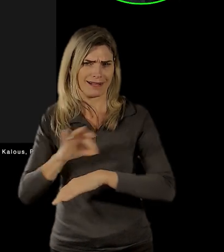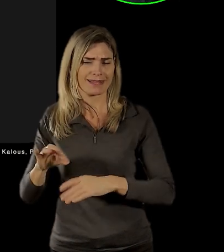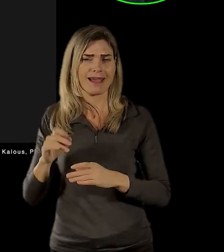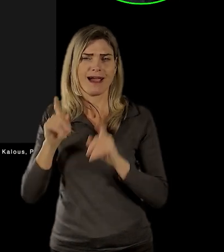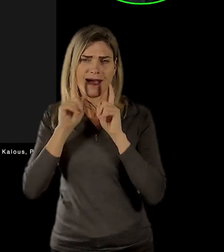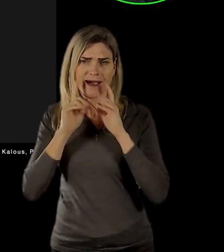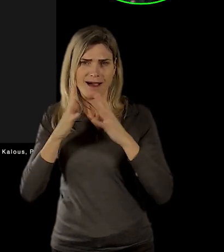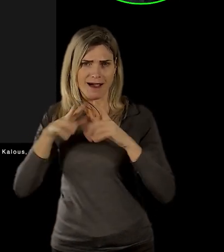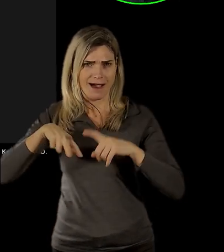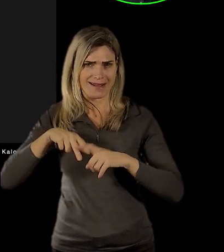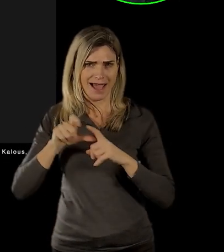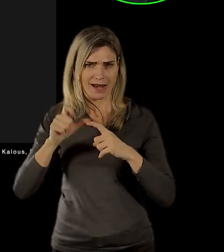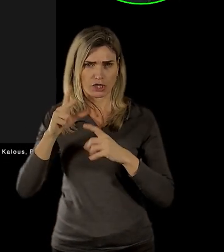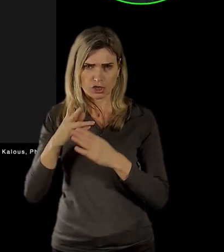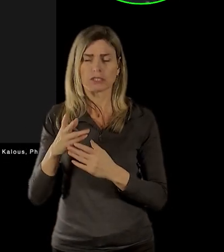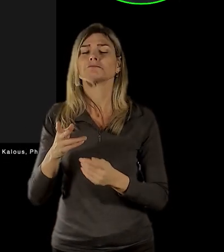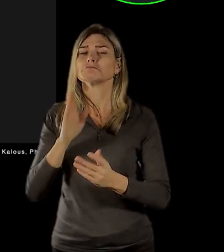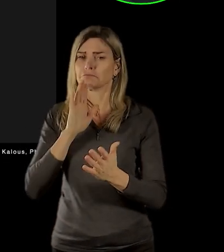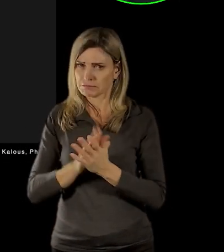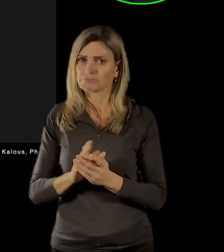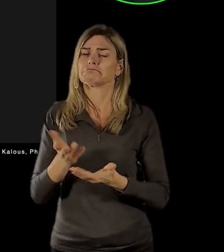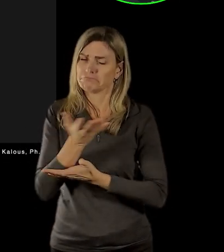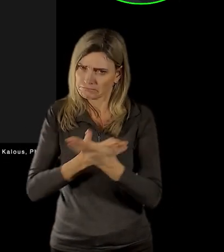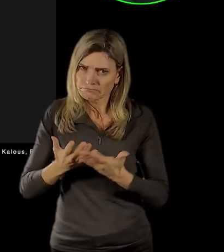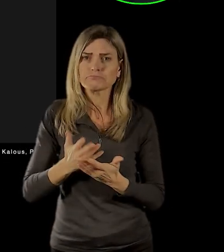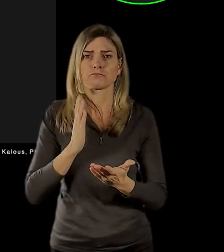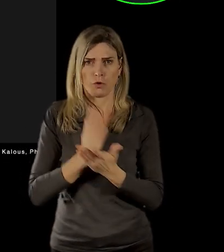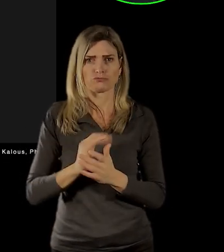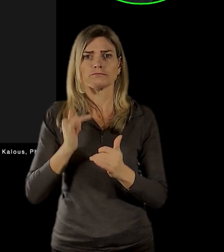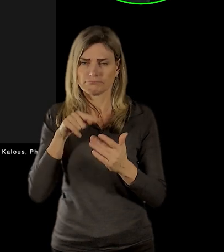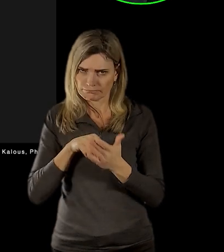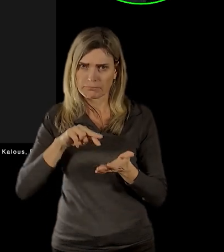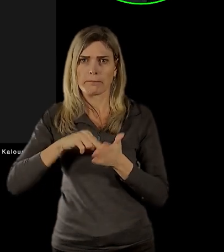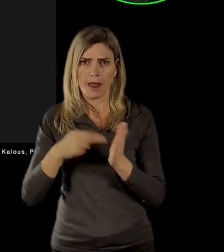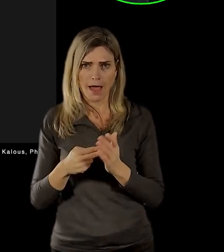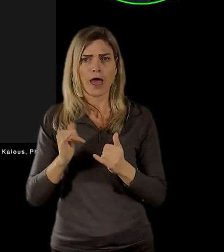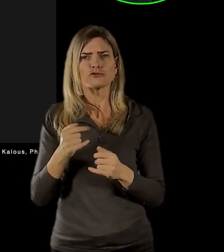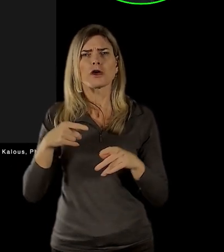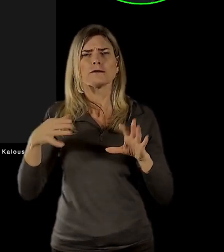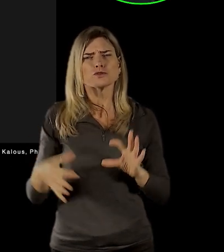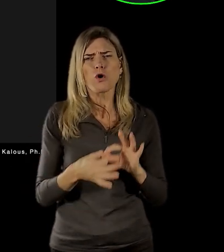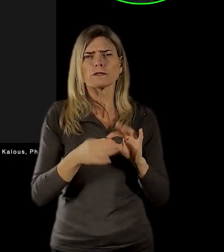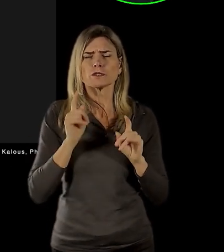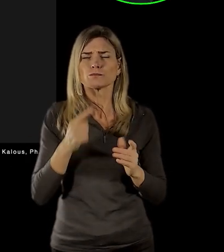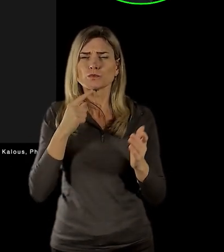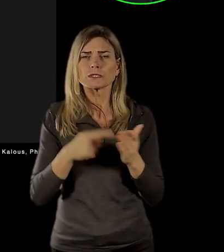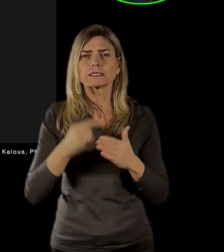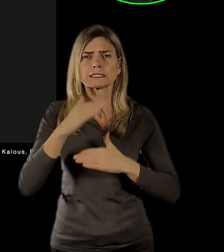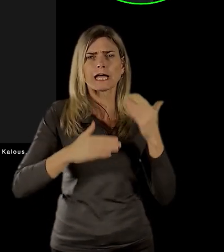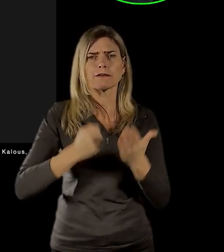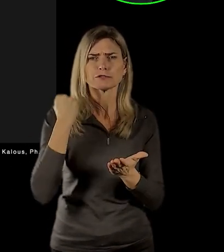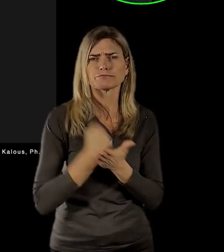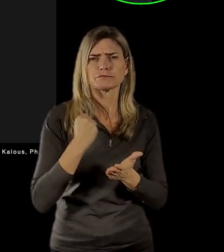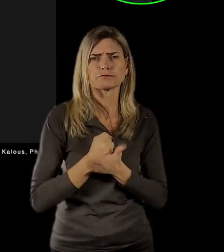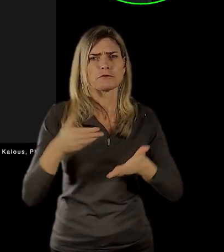srpnu poté, co proběhly procedury související s vydáním stavěbního rozhodnutí, tak